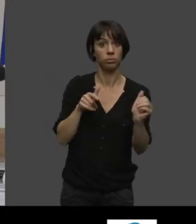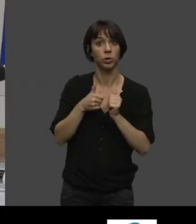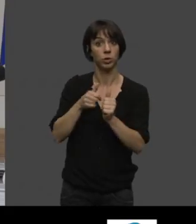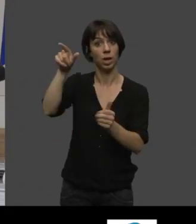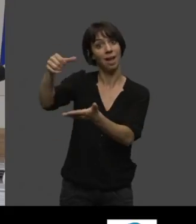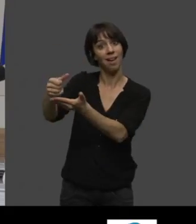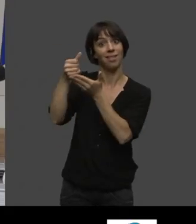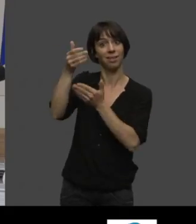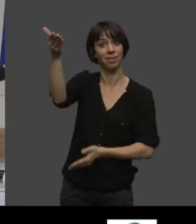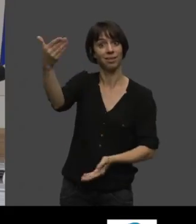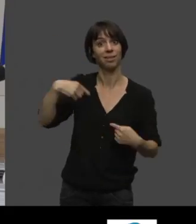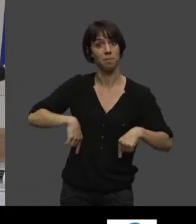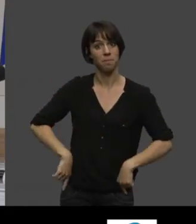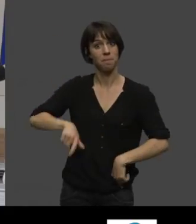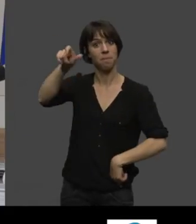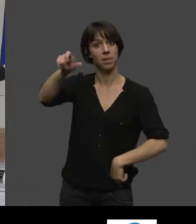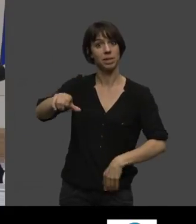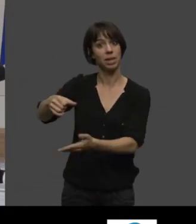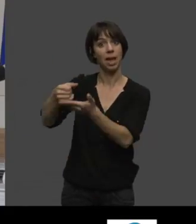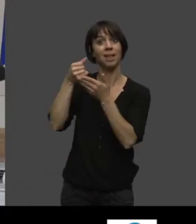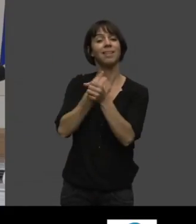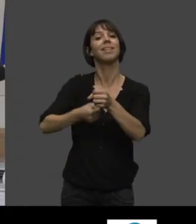mettre en place un comité de pilotage